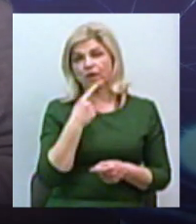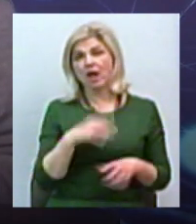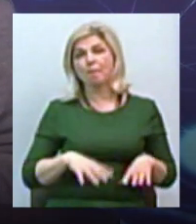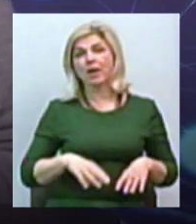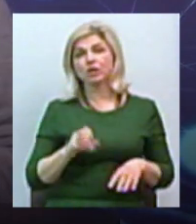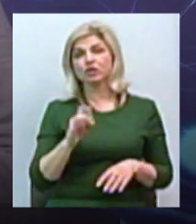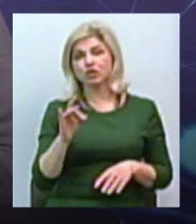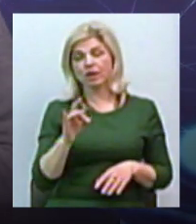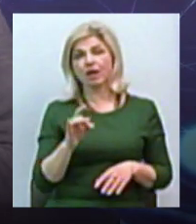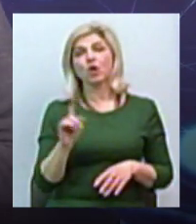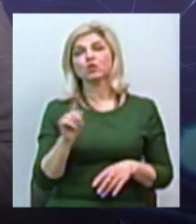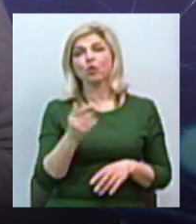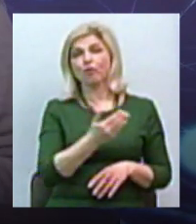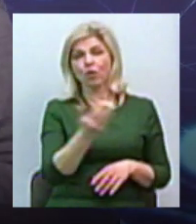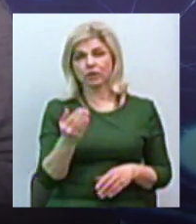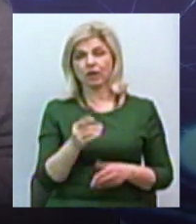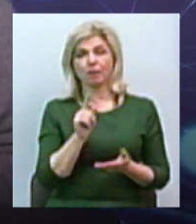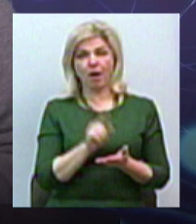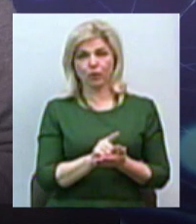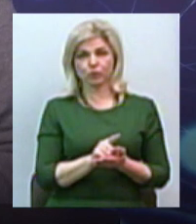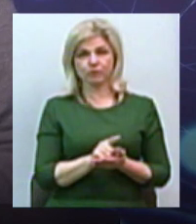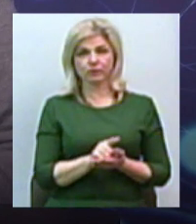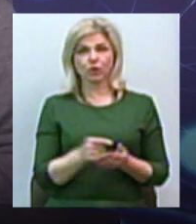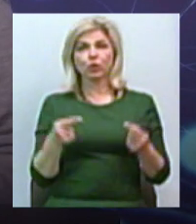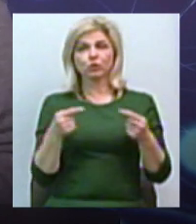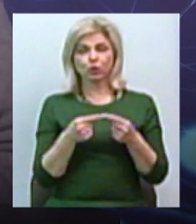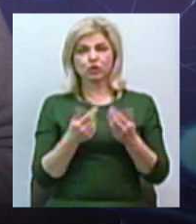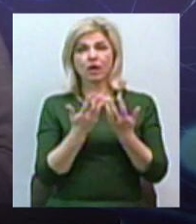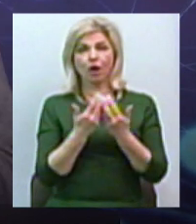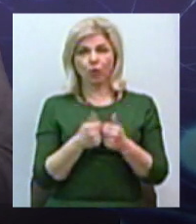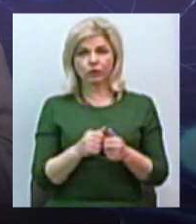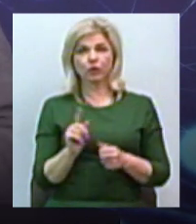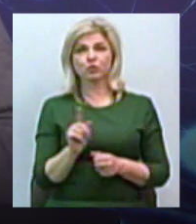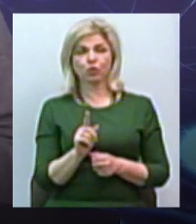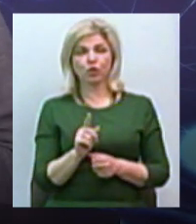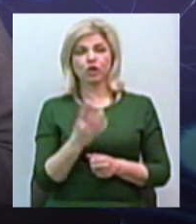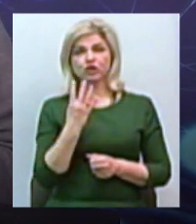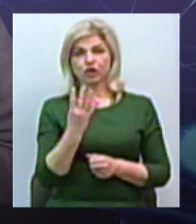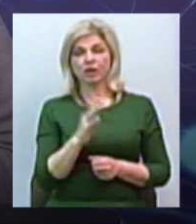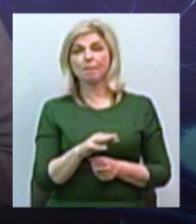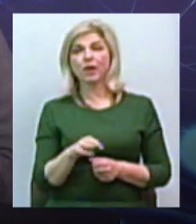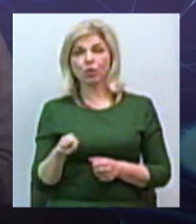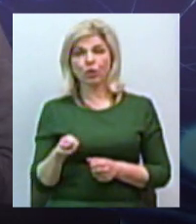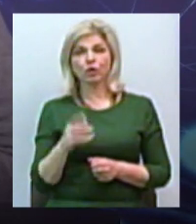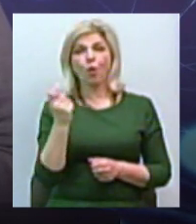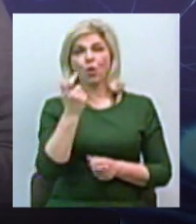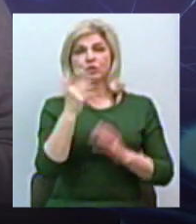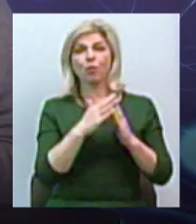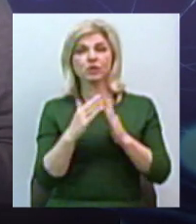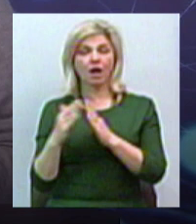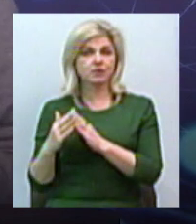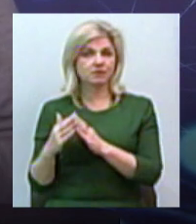медіагруп, що вони мають точні підрахунки про те, що 4 мільйони господарств,